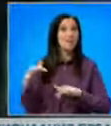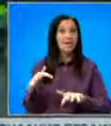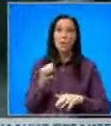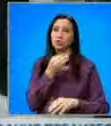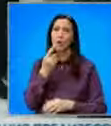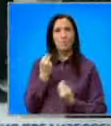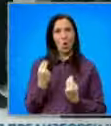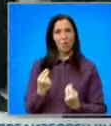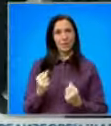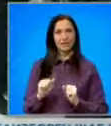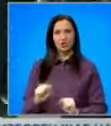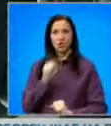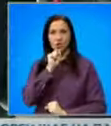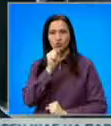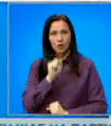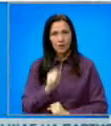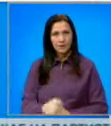по-добра защита на журналистите.